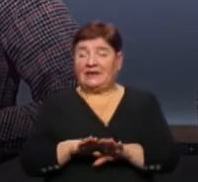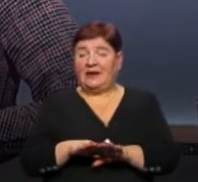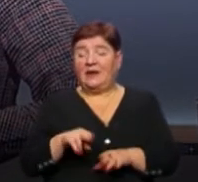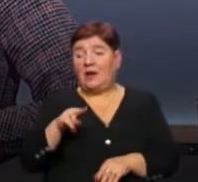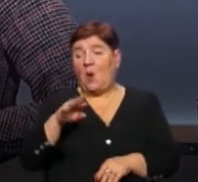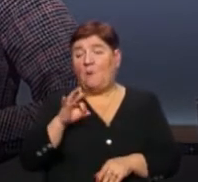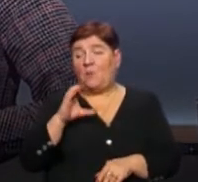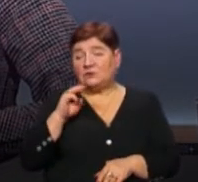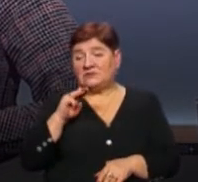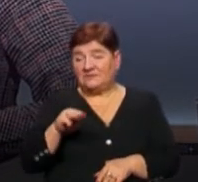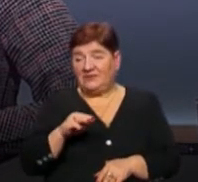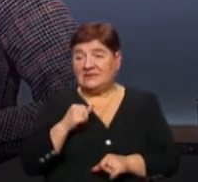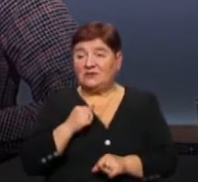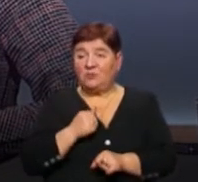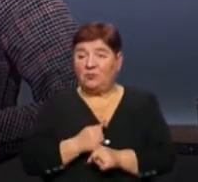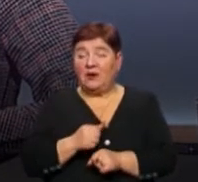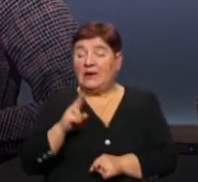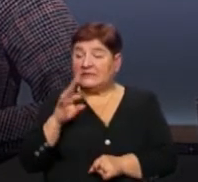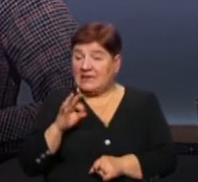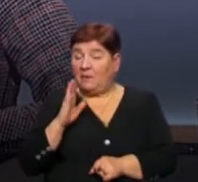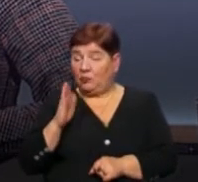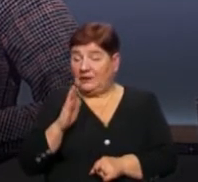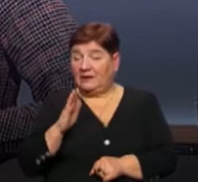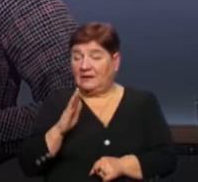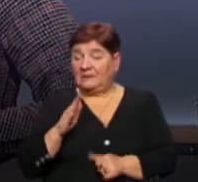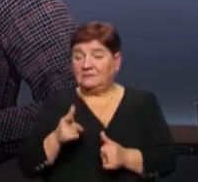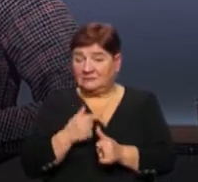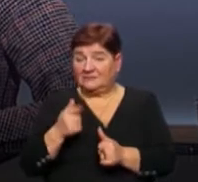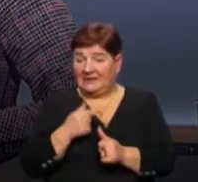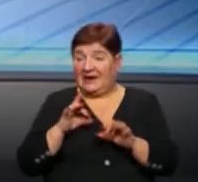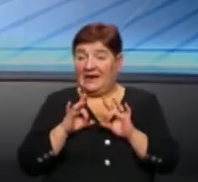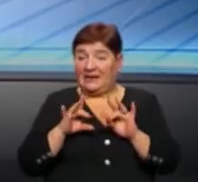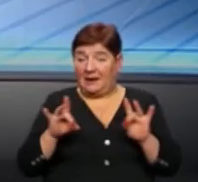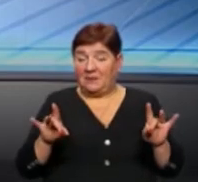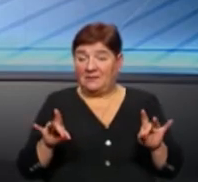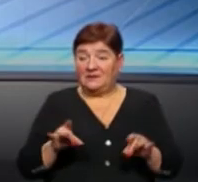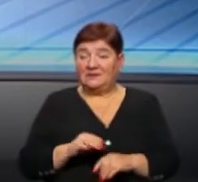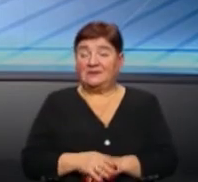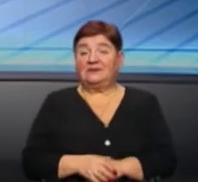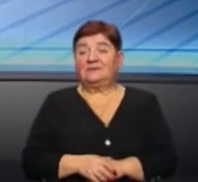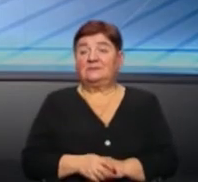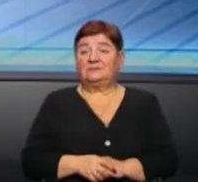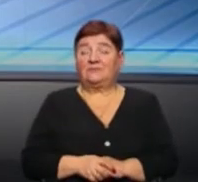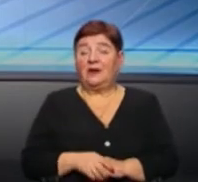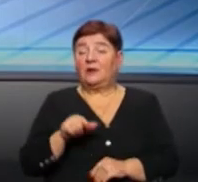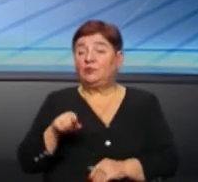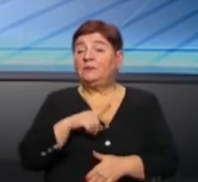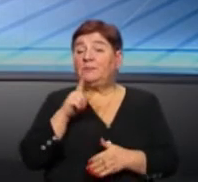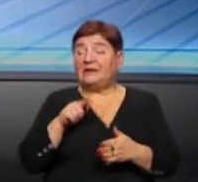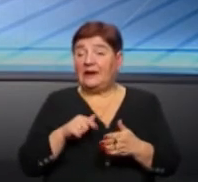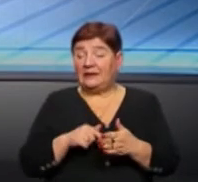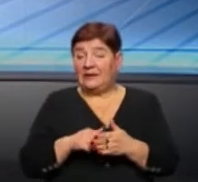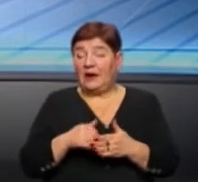пост і зроблю, це буде вважатися рекламою? Так, звичайно, це буде вважатися рекламою. Тут вже питання